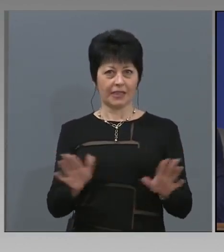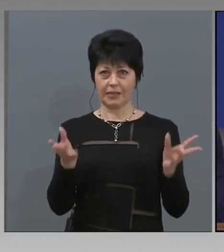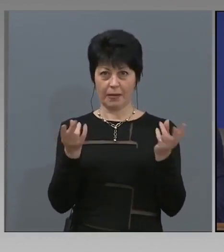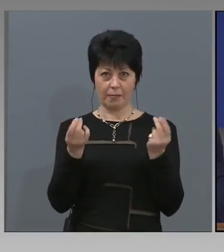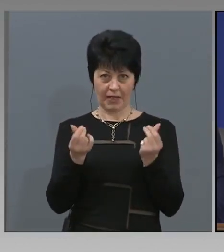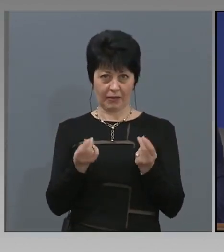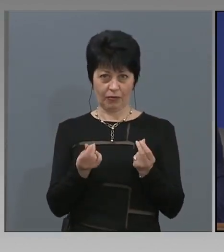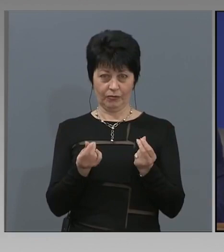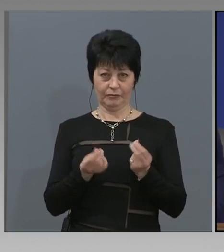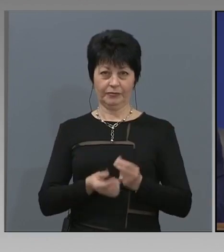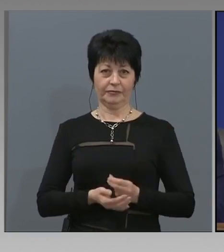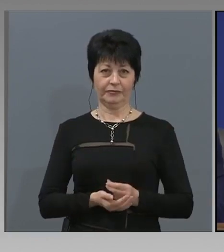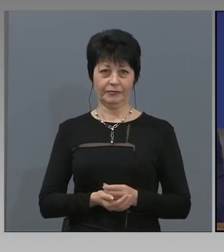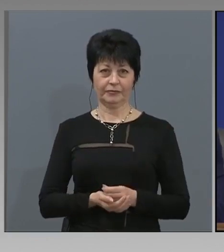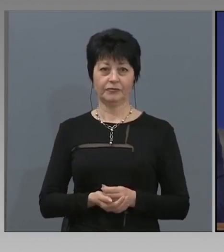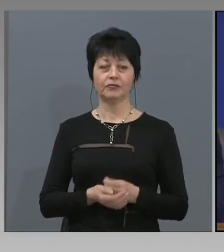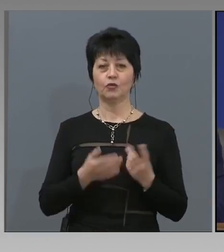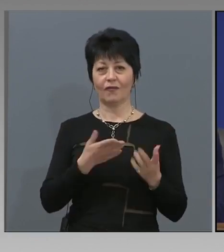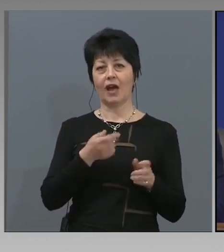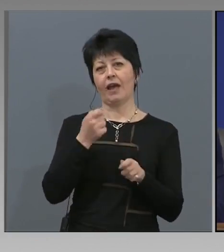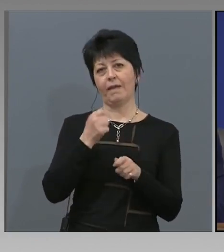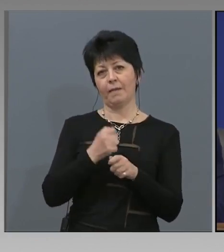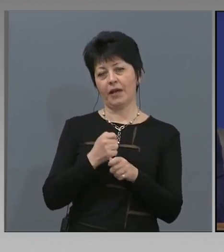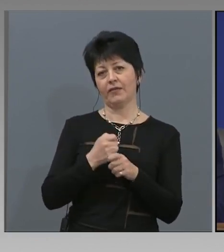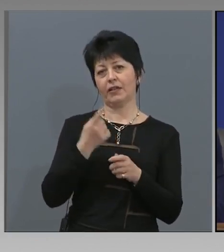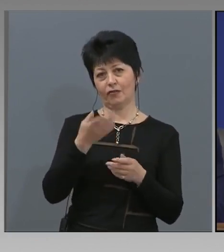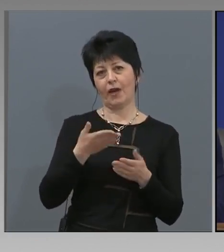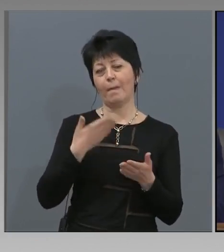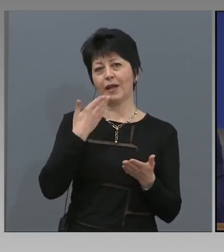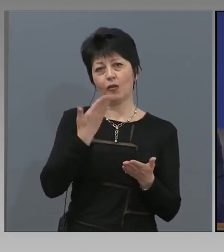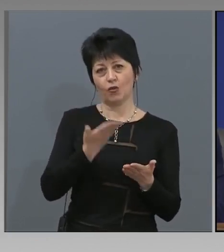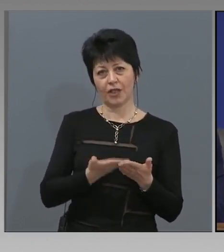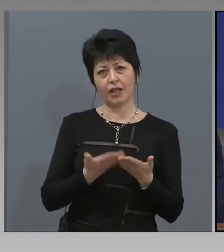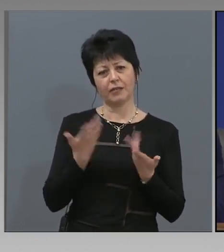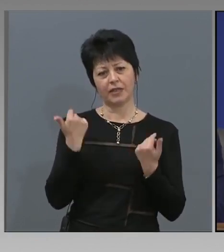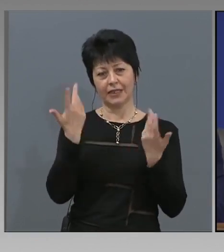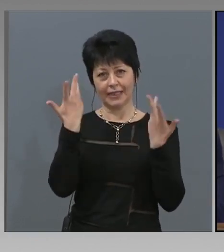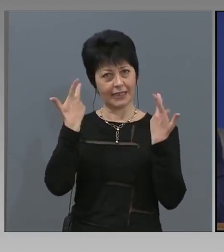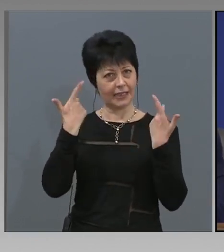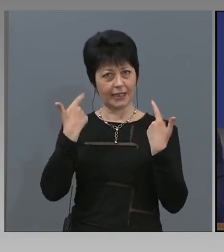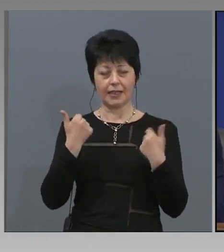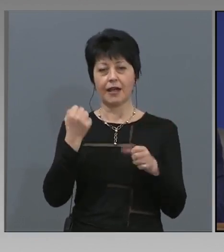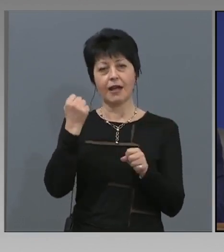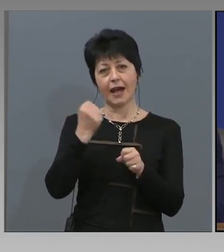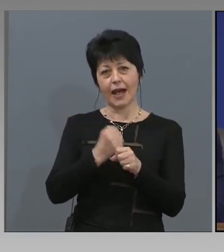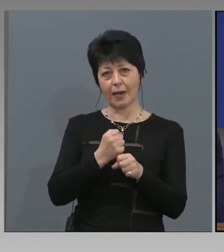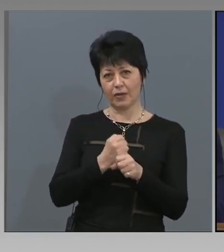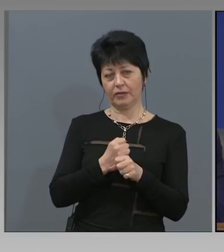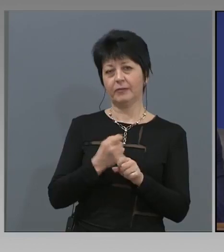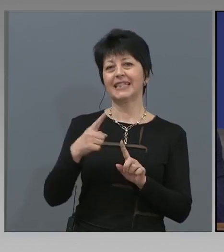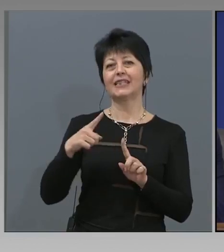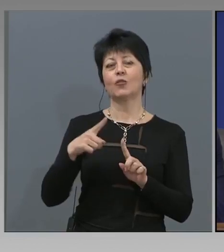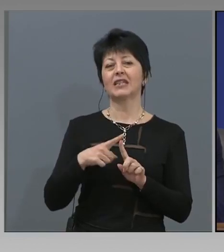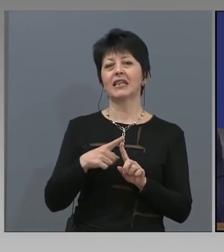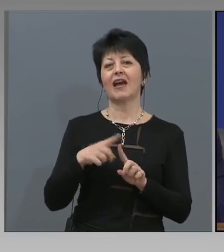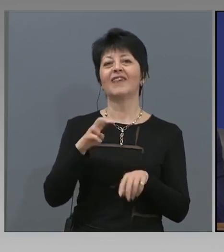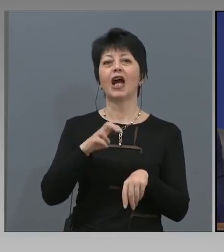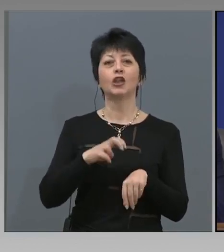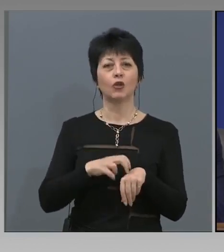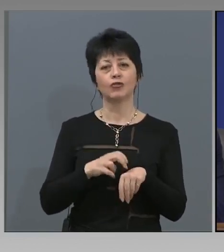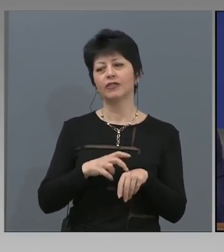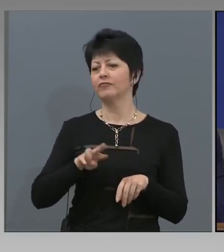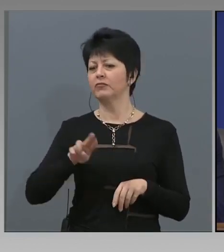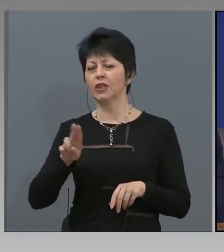Безплатно правиха това своя предложение. Работиха десетина дни с Домислав Дончев и с други